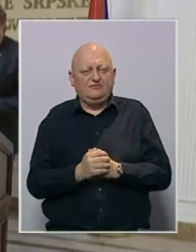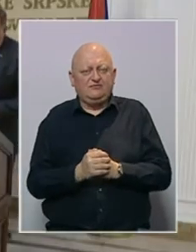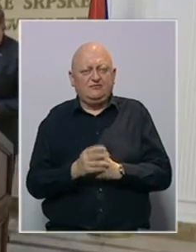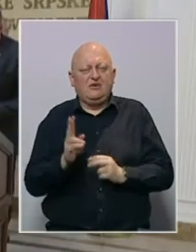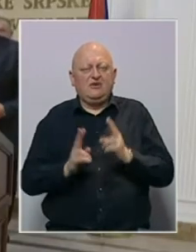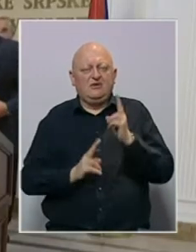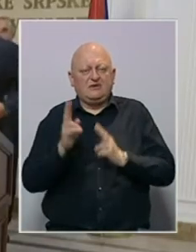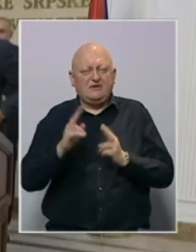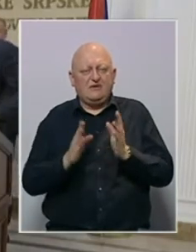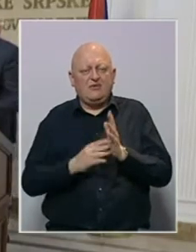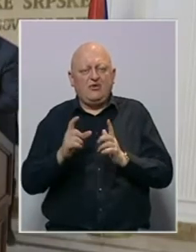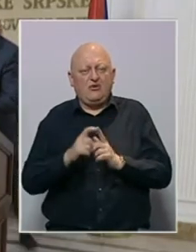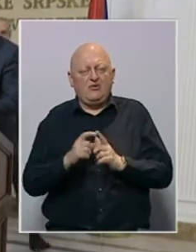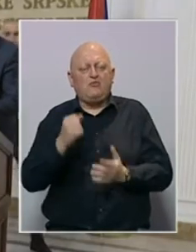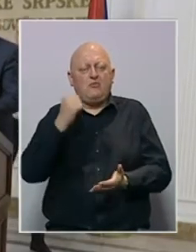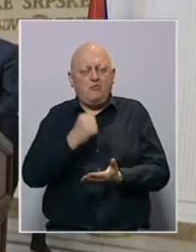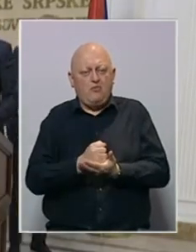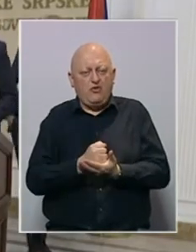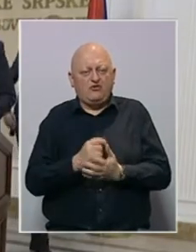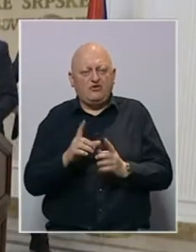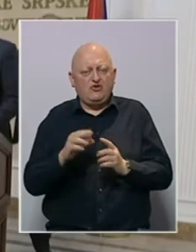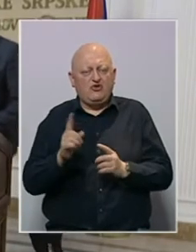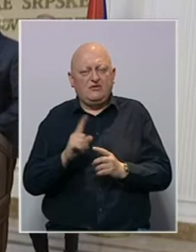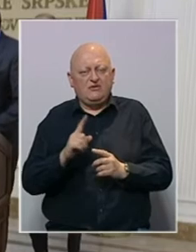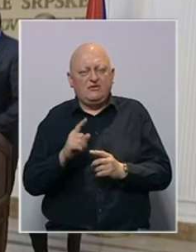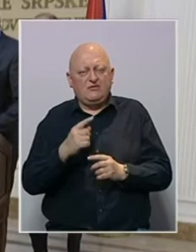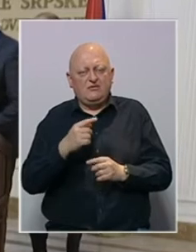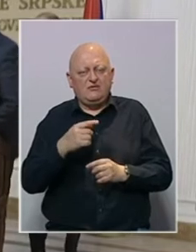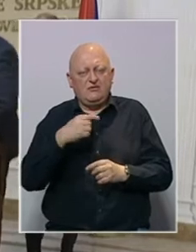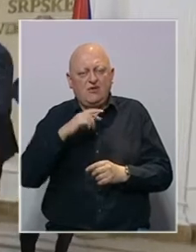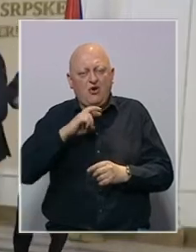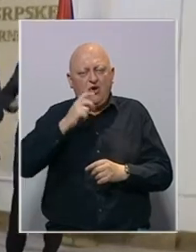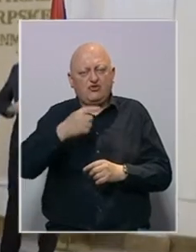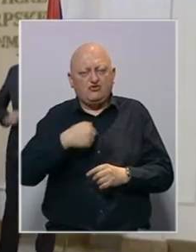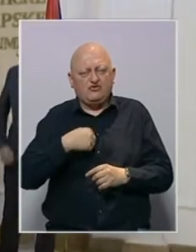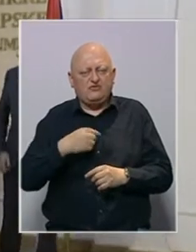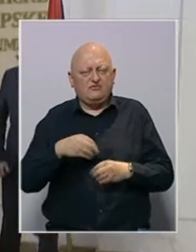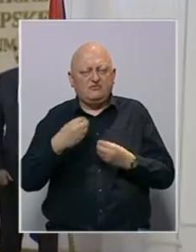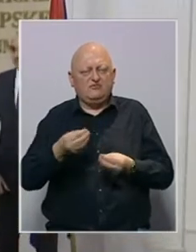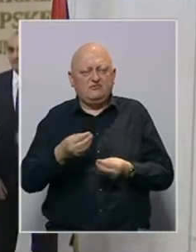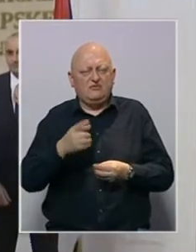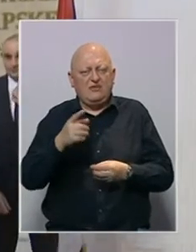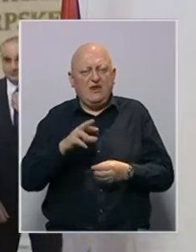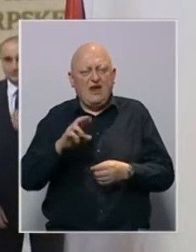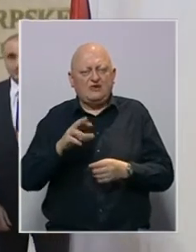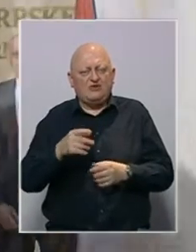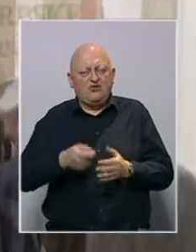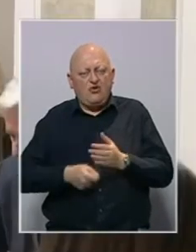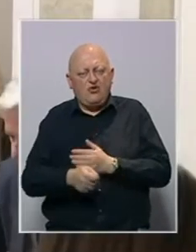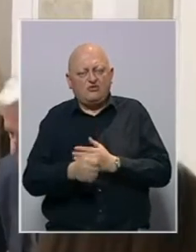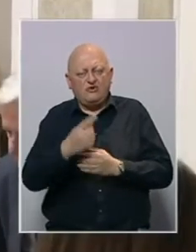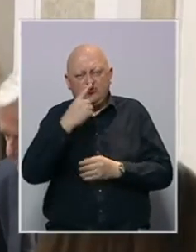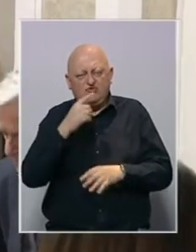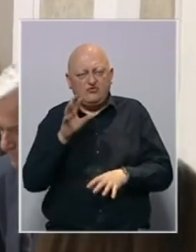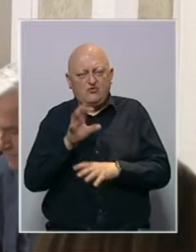Sastanak i sa Miloradom Dodikom potvrđen, ali Dodik nije prezao da Eskobaru odgovori u svom stilu. Navode Eskobara o korupciji, ruskom